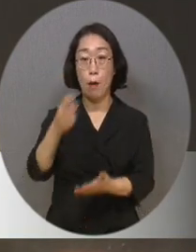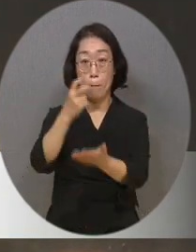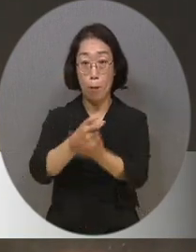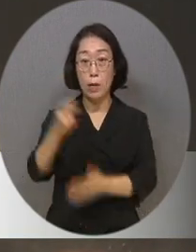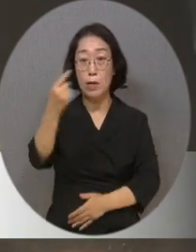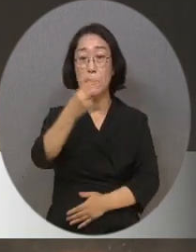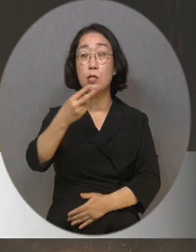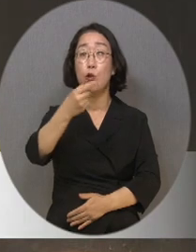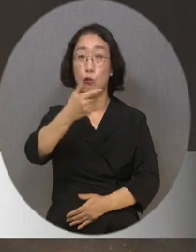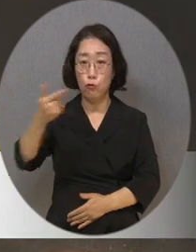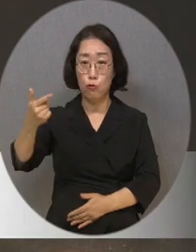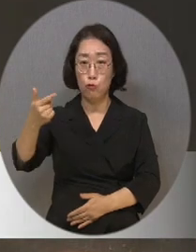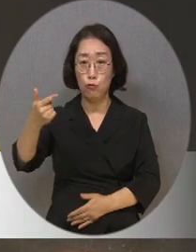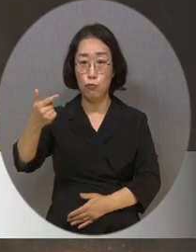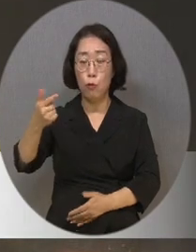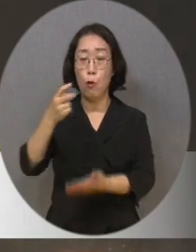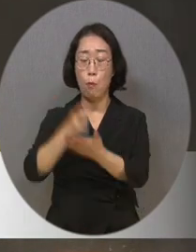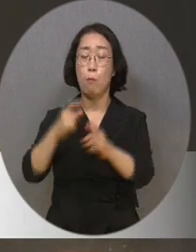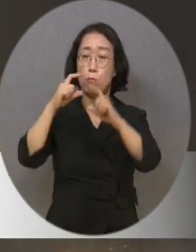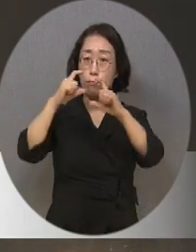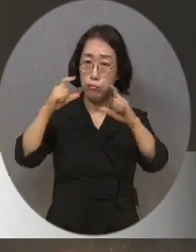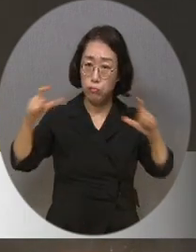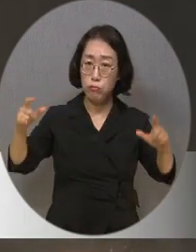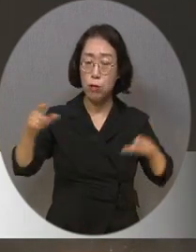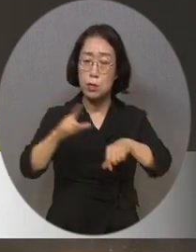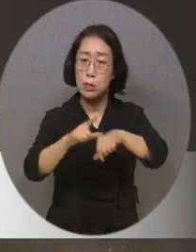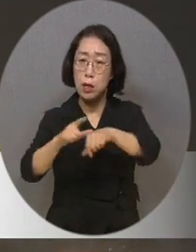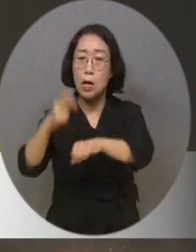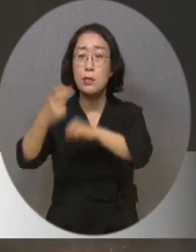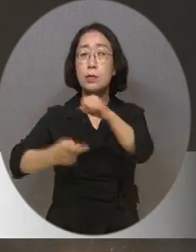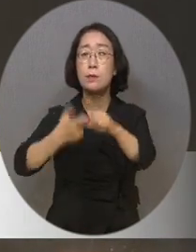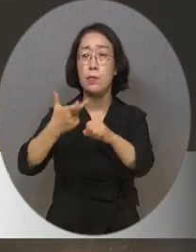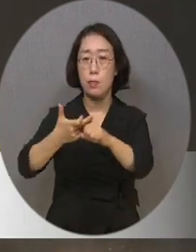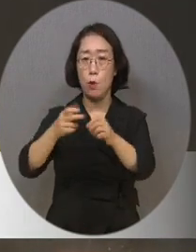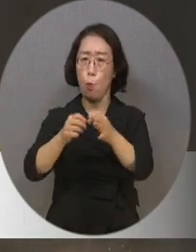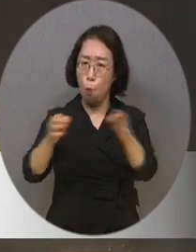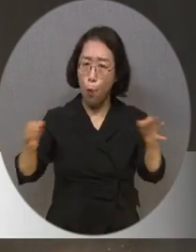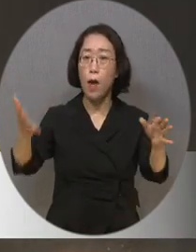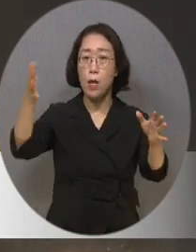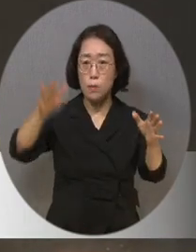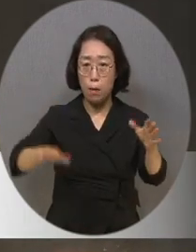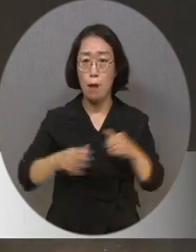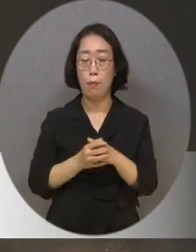2006년에 시행되어서 17년이 지났음에도 불구하고